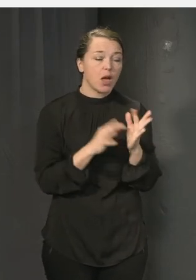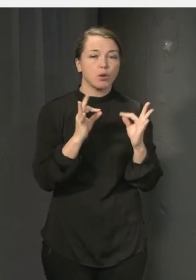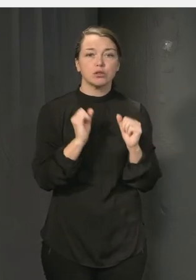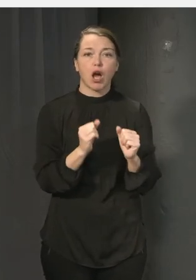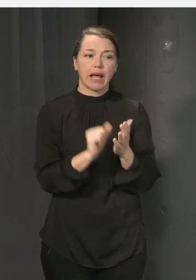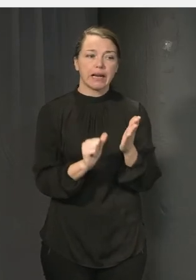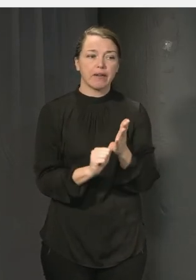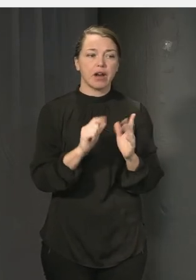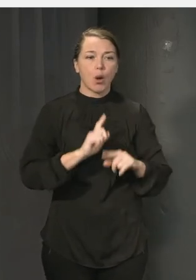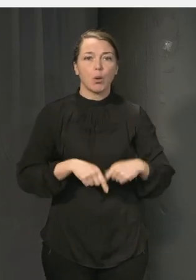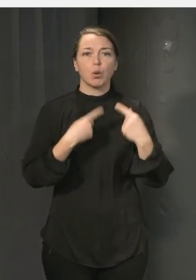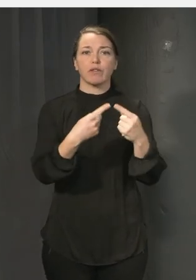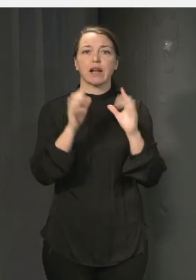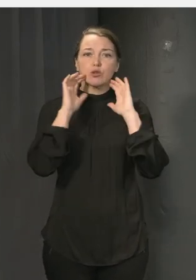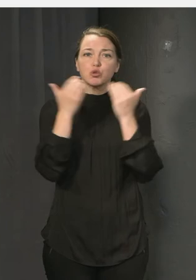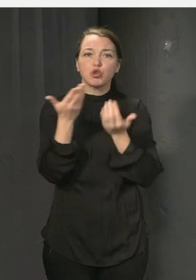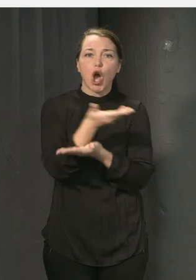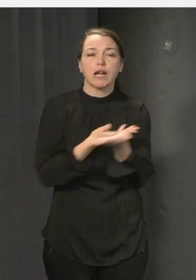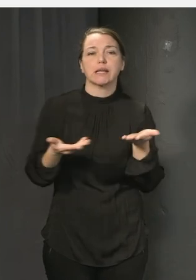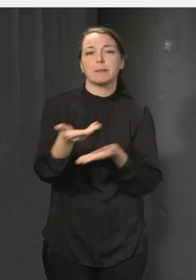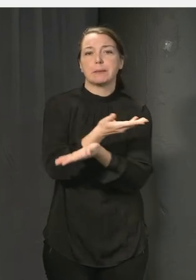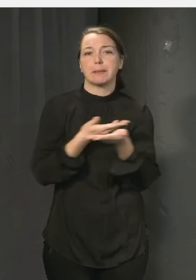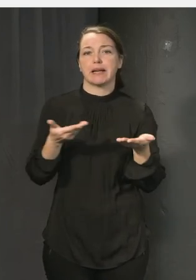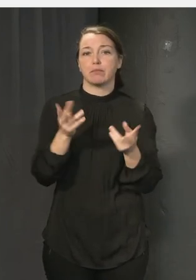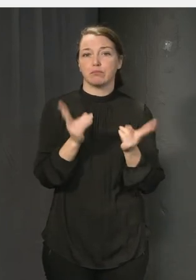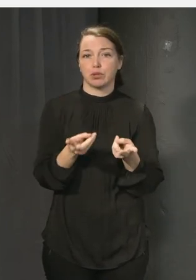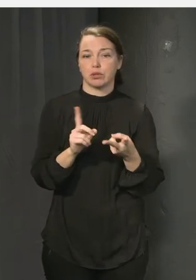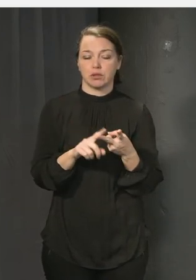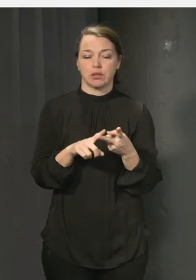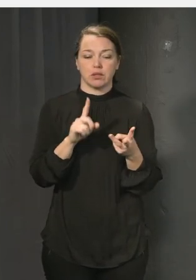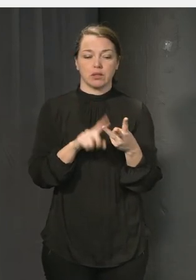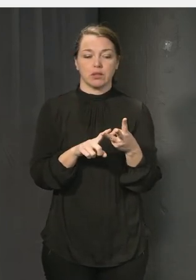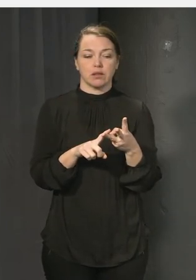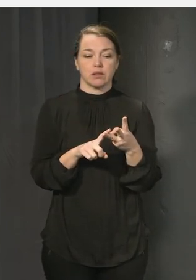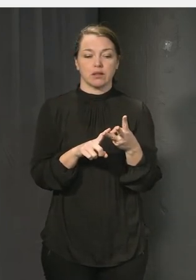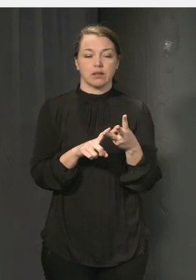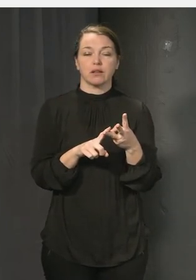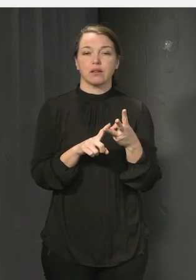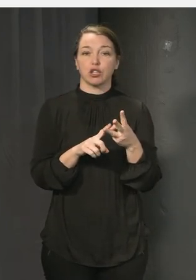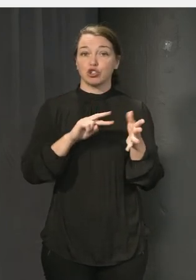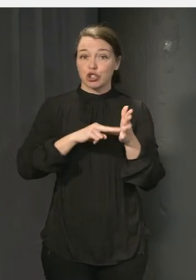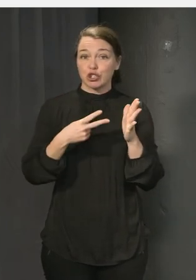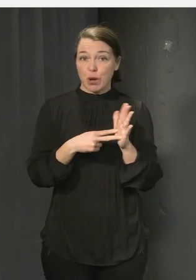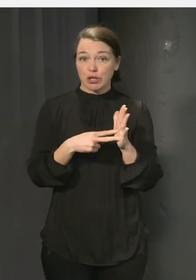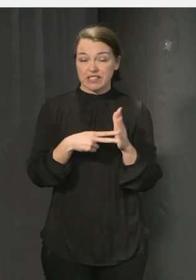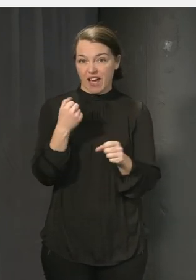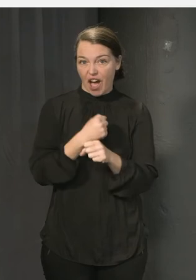få eleverna att utveckla det sociala samspelet som du lyfter imorgon det är ju det andra och det tredje det är ju det här systematiska arbetet som